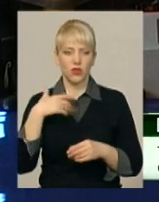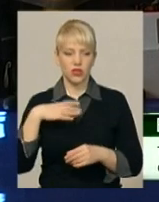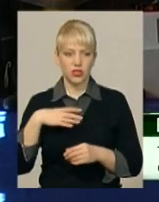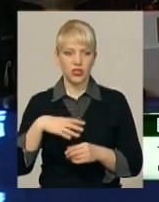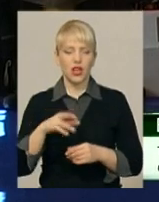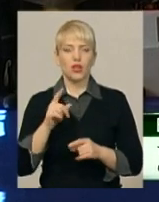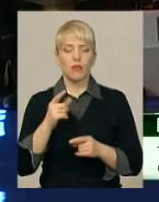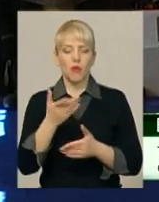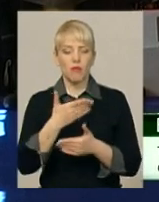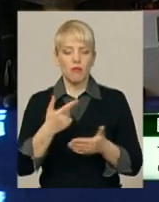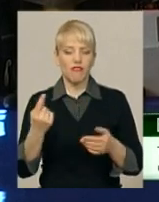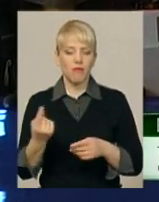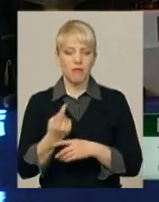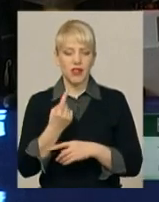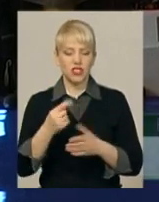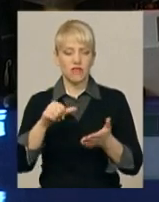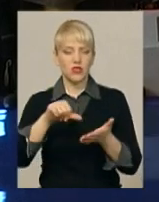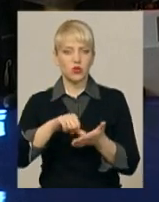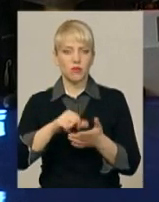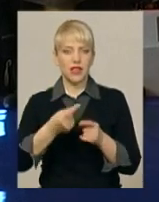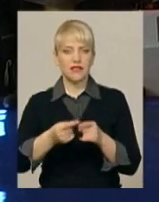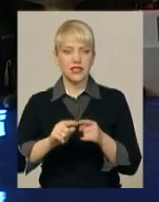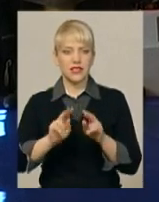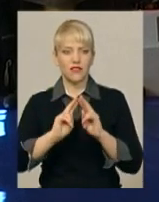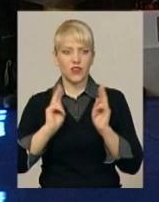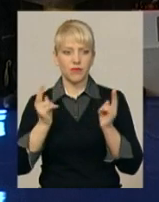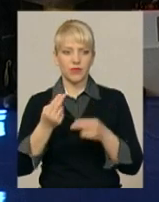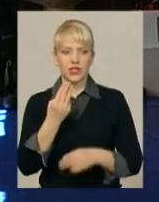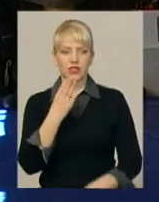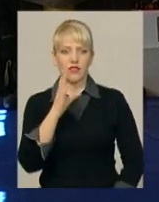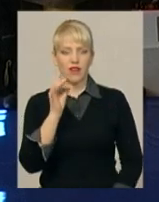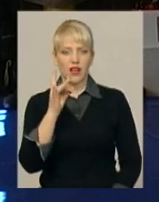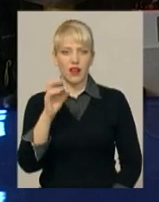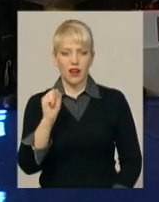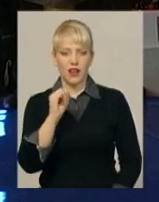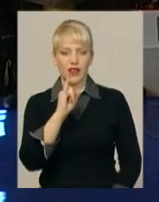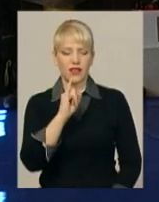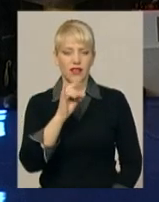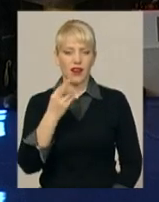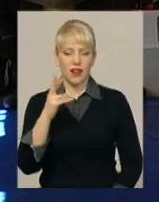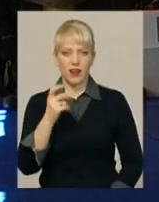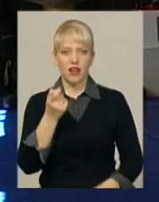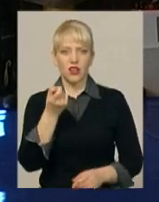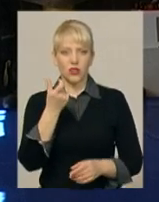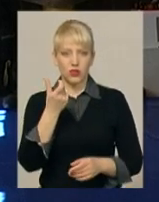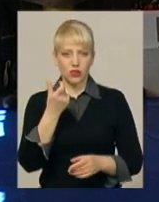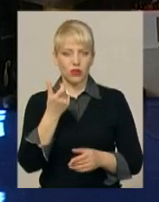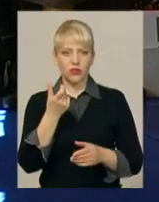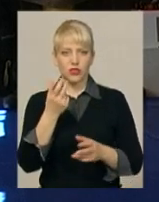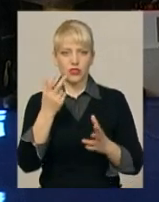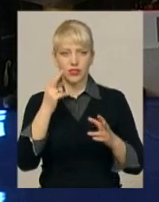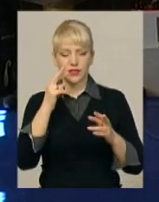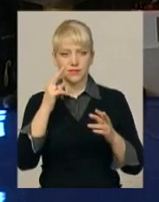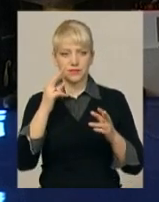виступали по цій федерації. Шувера Ілля у нас трошечки пролетів, хлопчик, але нічого, перший раз